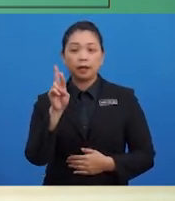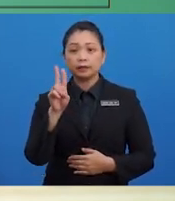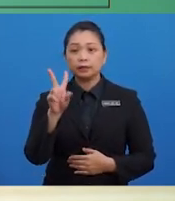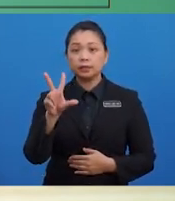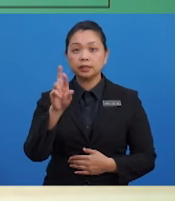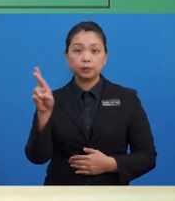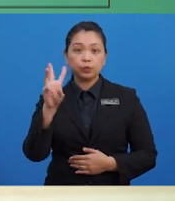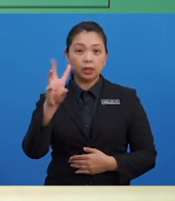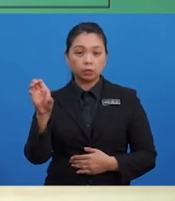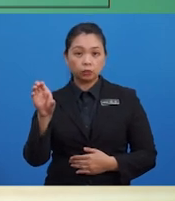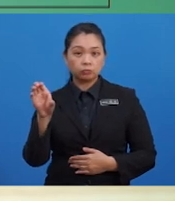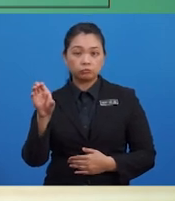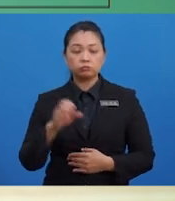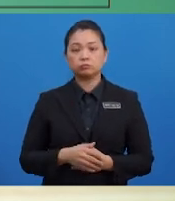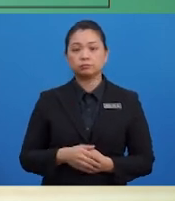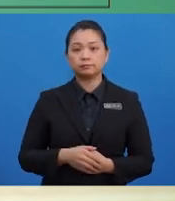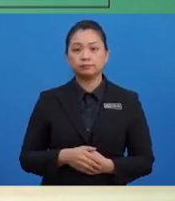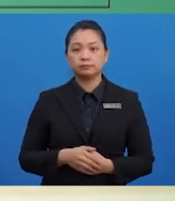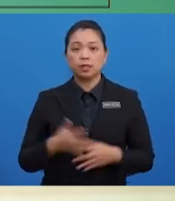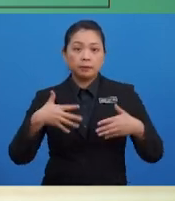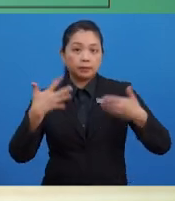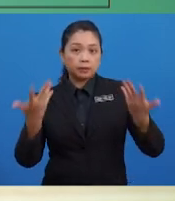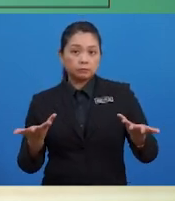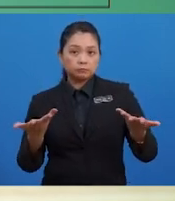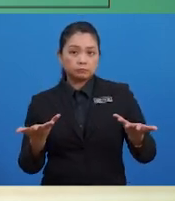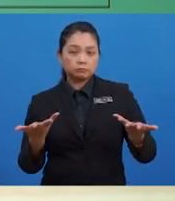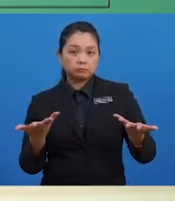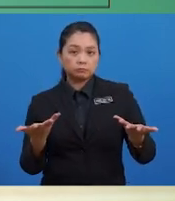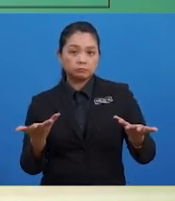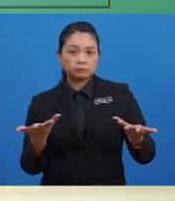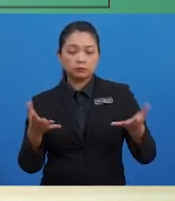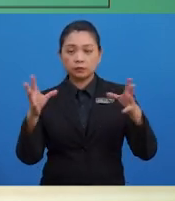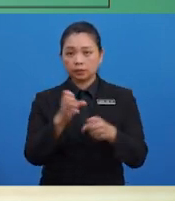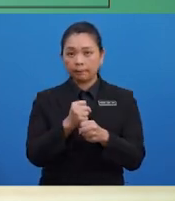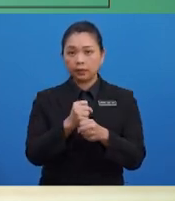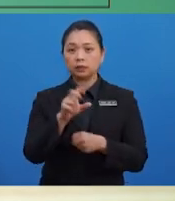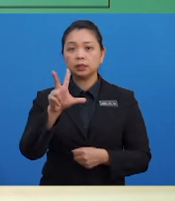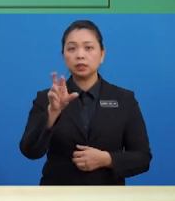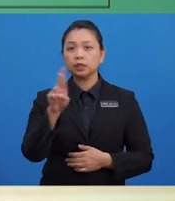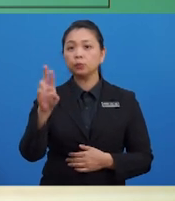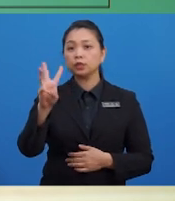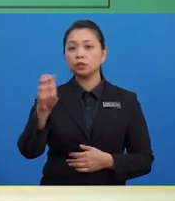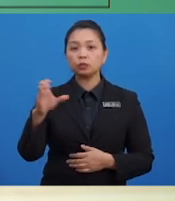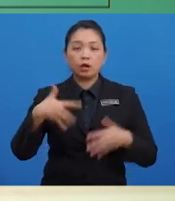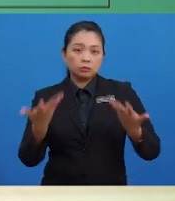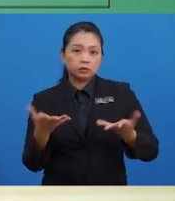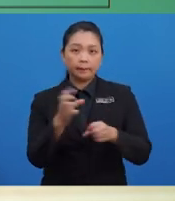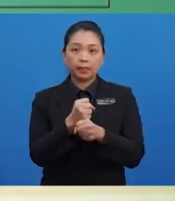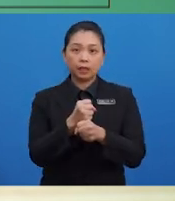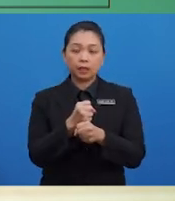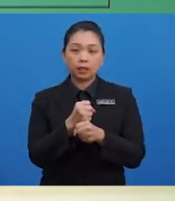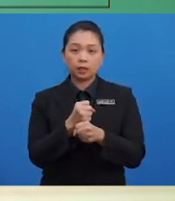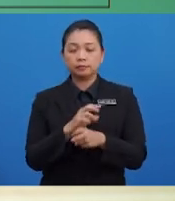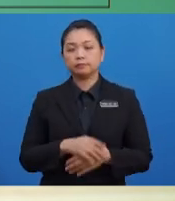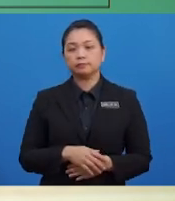Tepat sekali. Bagaimana murid-murid mendapatkan jumlah RM3,600 tersebut? Ya,